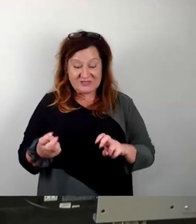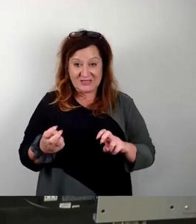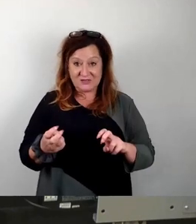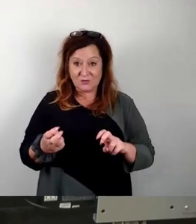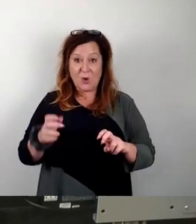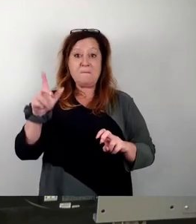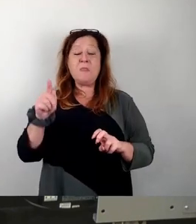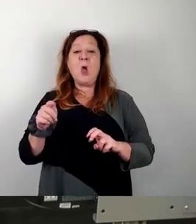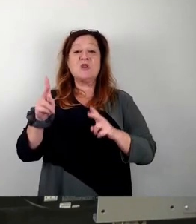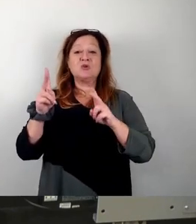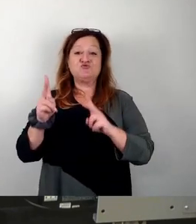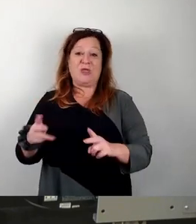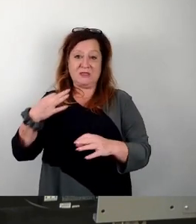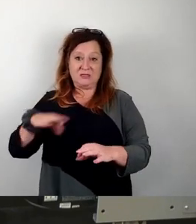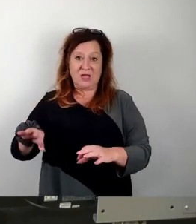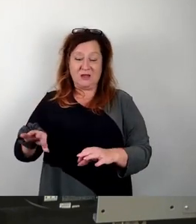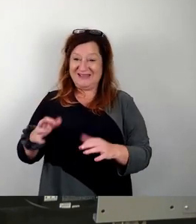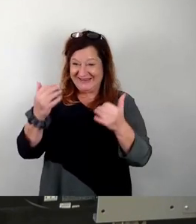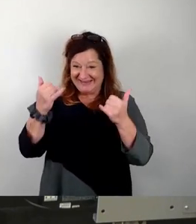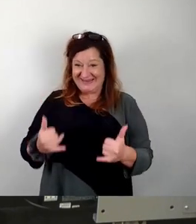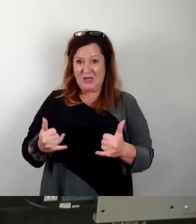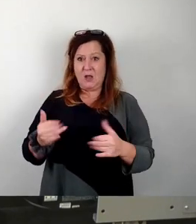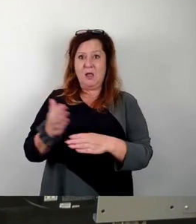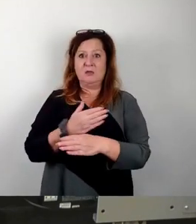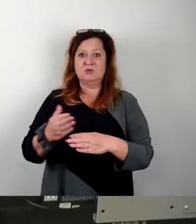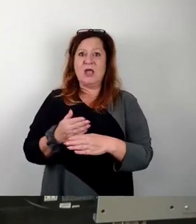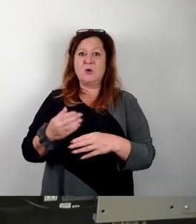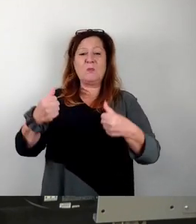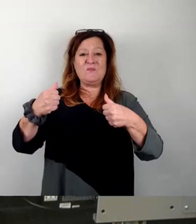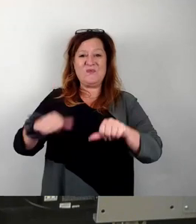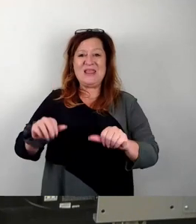Angelegenheit. Das entscheiden wir hier vor Ort, denn es ist eine Pflichtaufgabenachweisung.